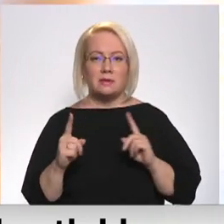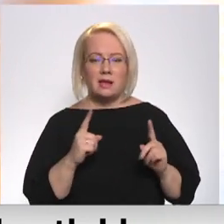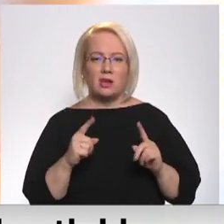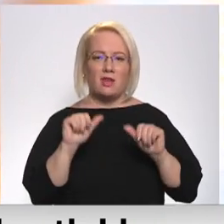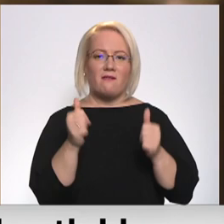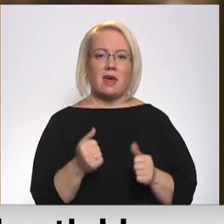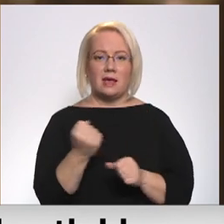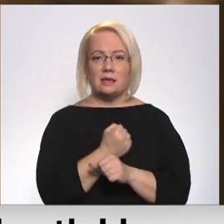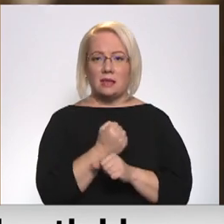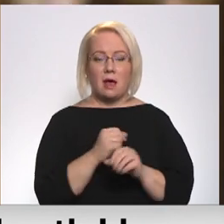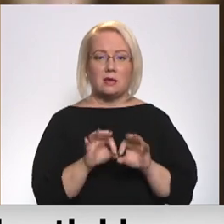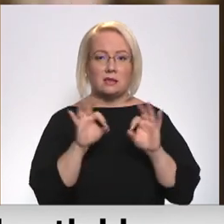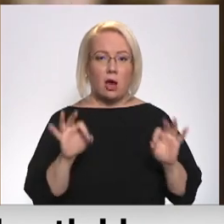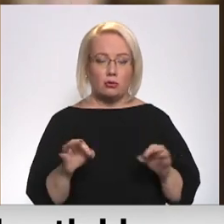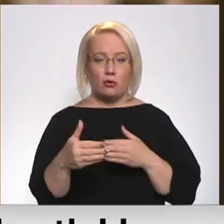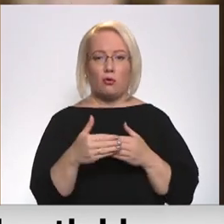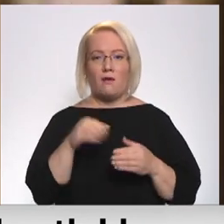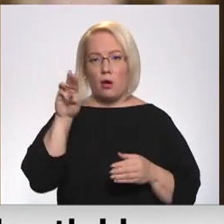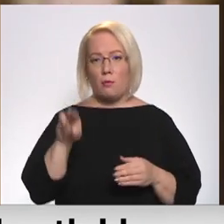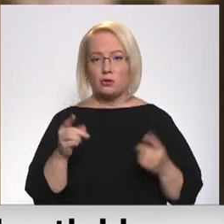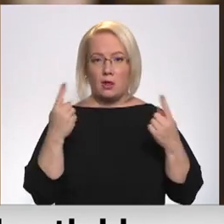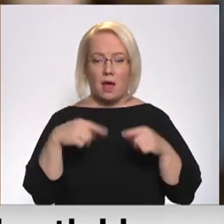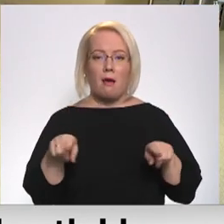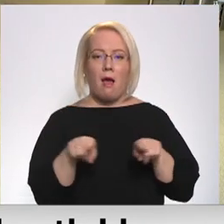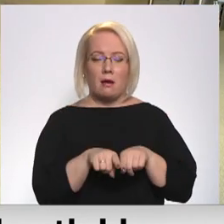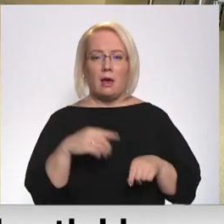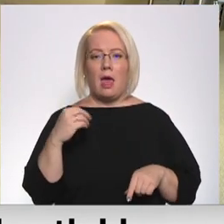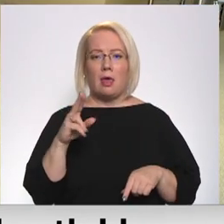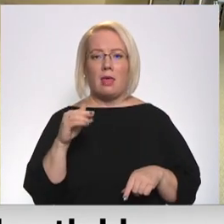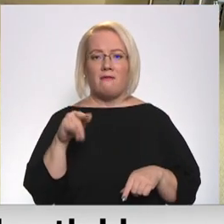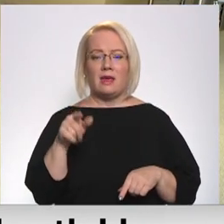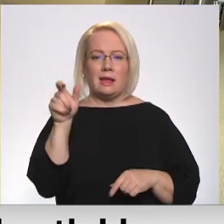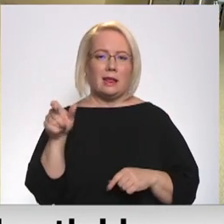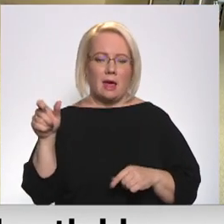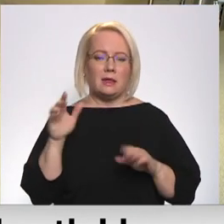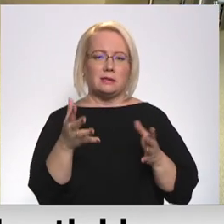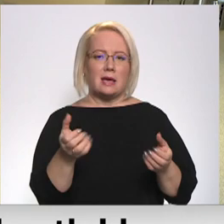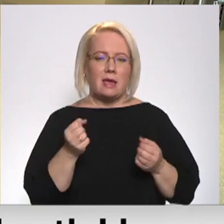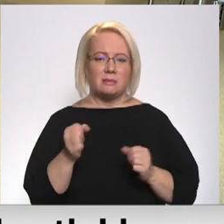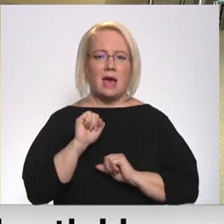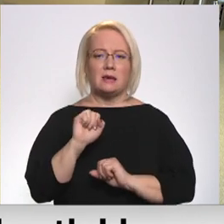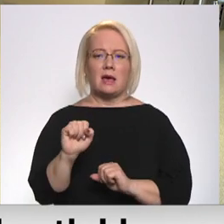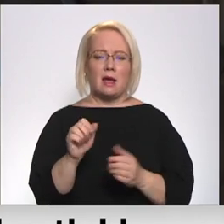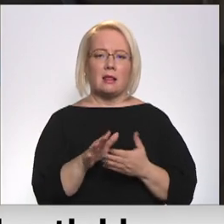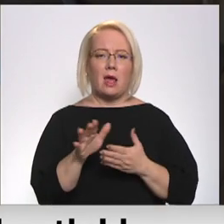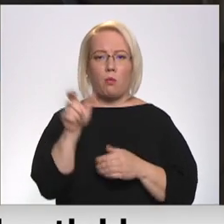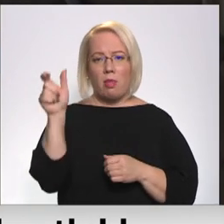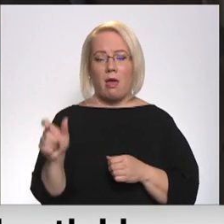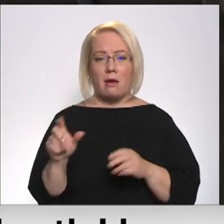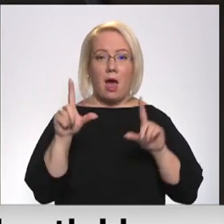izstrāde ir sākusies un tuvāko mēnešu laikā arī Enefit klientiem būs iespēja saņemt aizsargātā lietotāju atlaides.